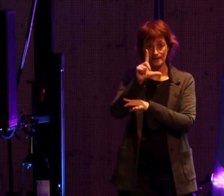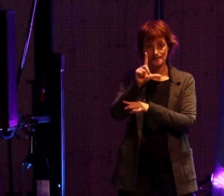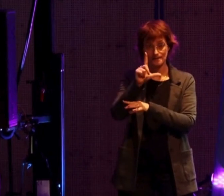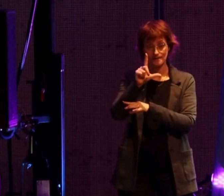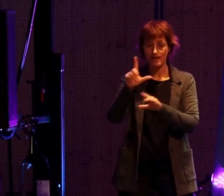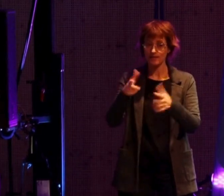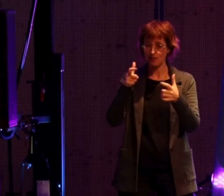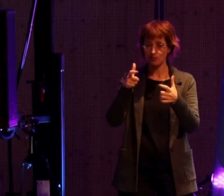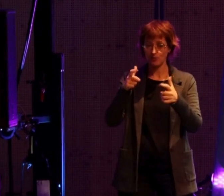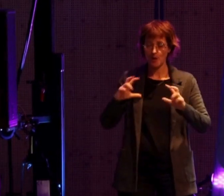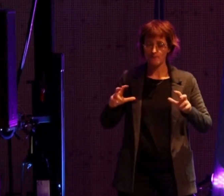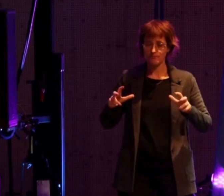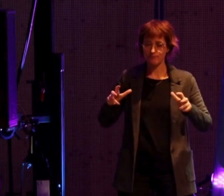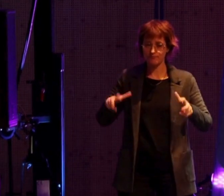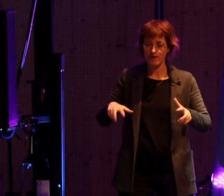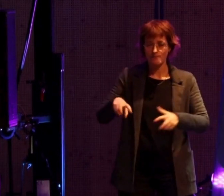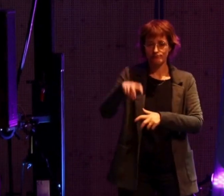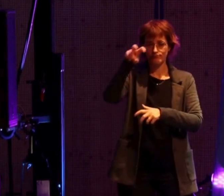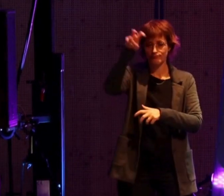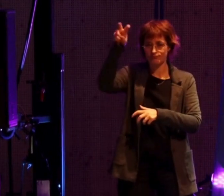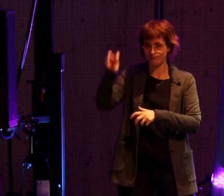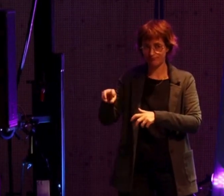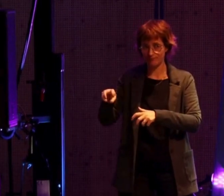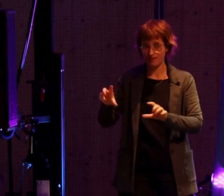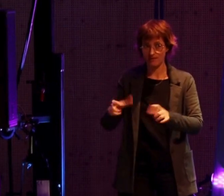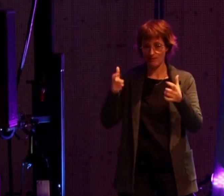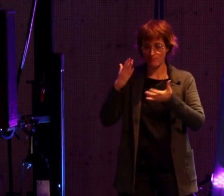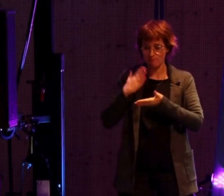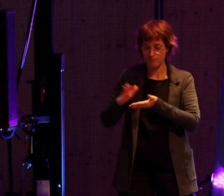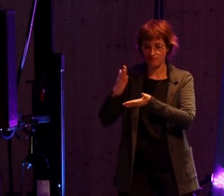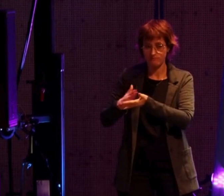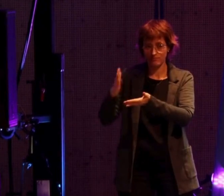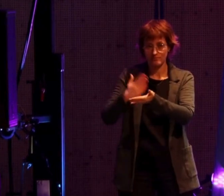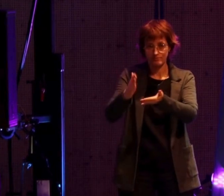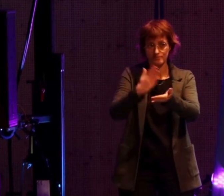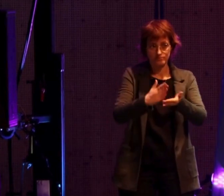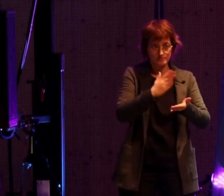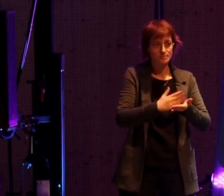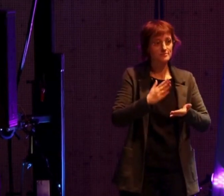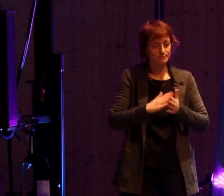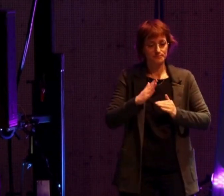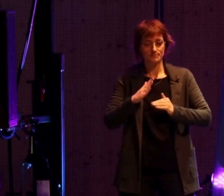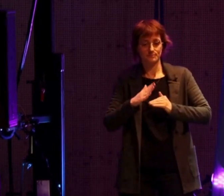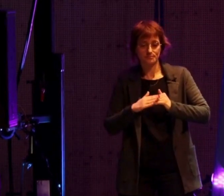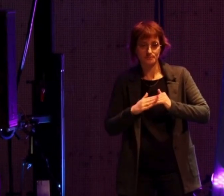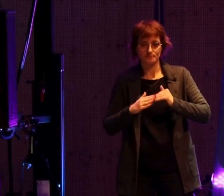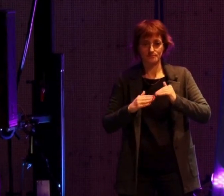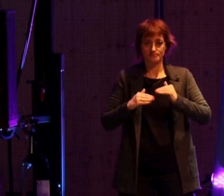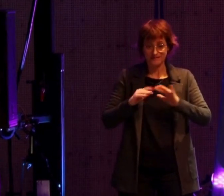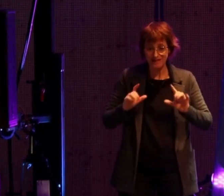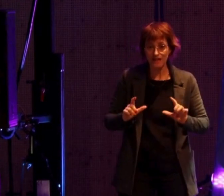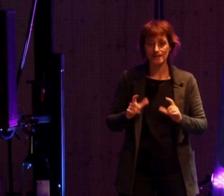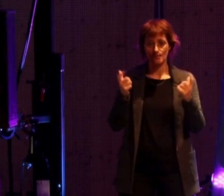de chantier sont en action et les travaux de terrassement avancent. Donc le chantier de l'hôpital